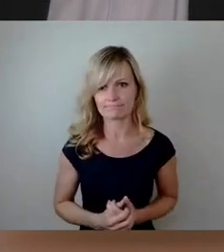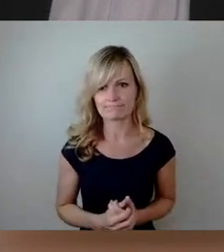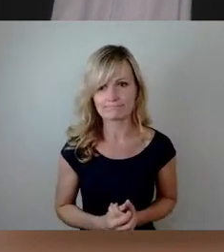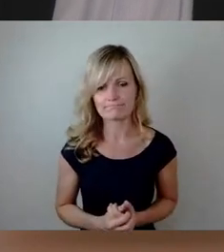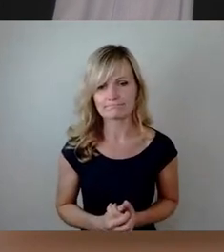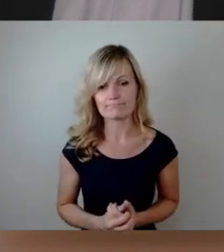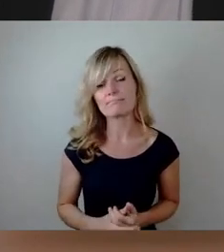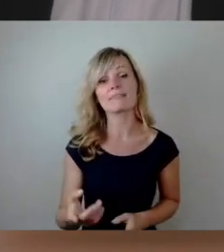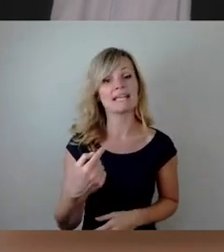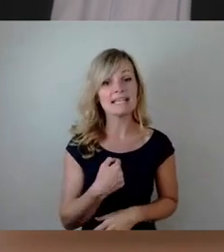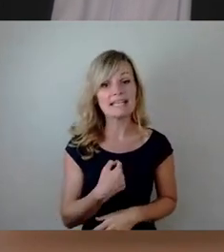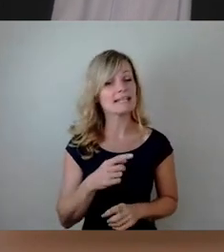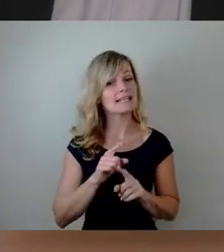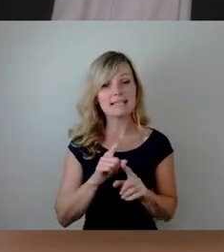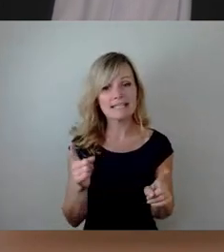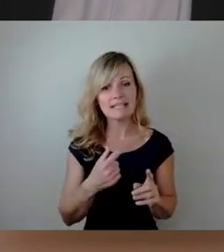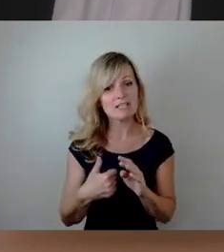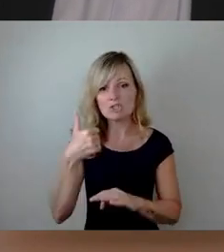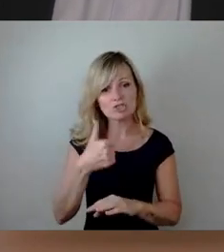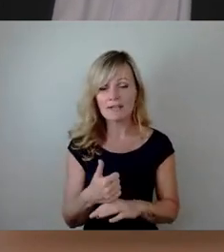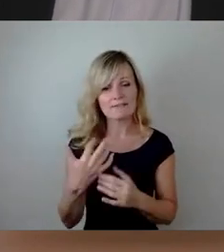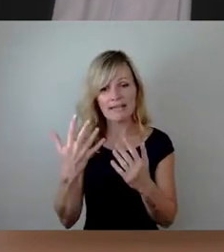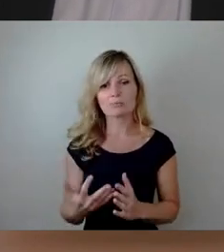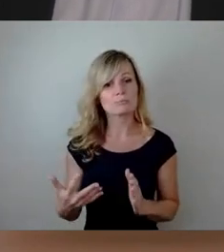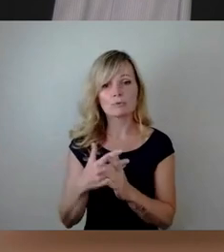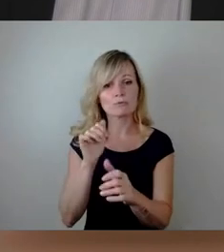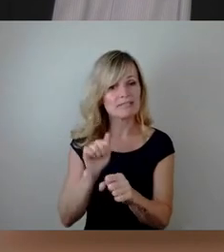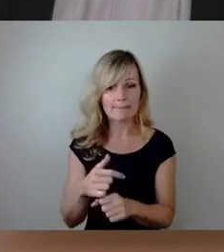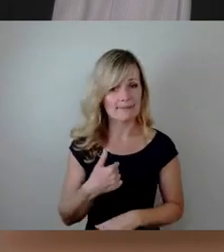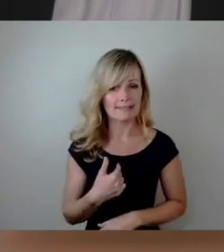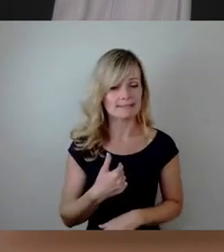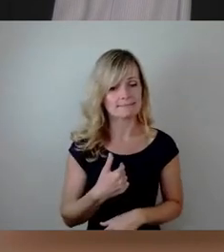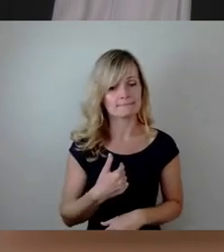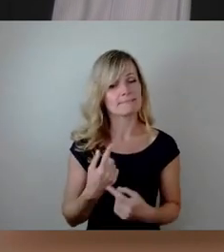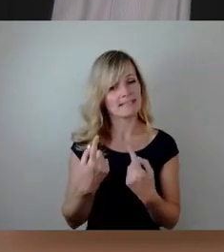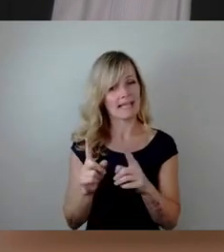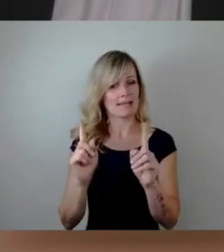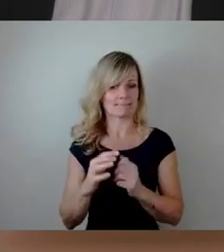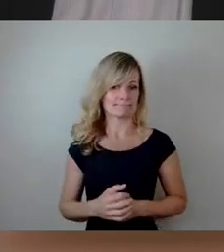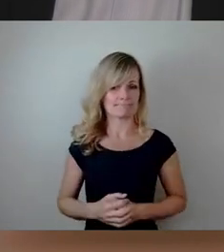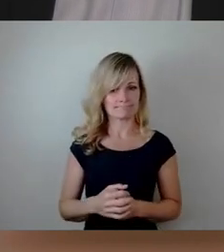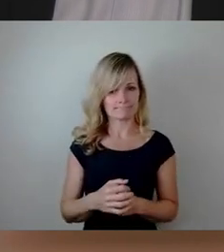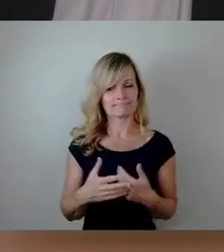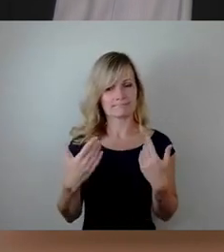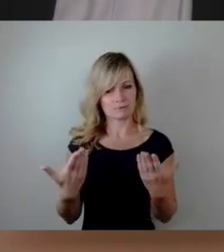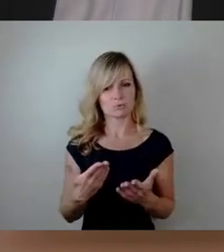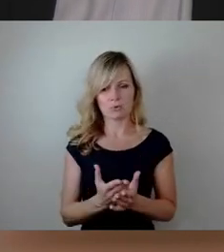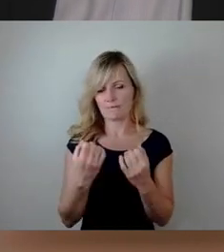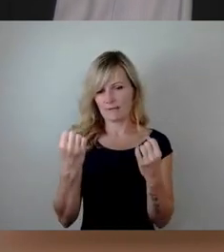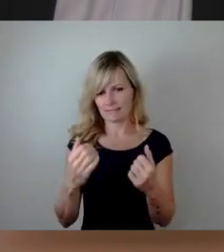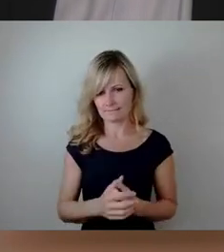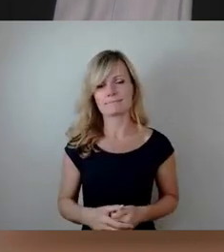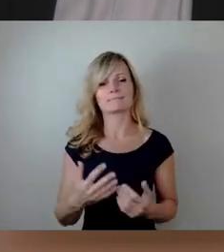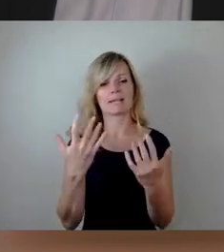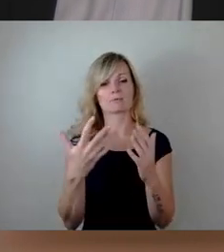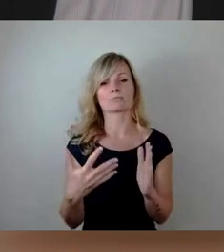Ich bin nicht der Chef des Rechnungsprüfungsamtes. Der Gegenteil ist der Fall. Auch das ist festgehalten. Der Rechnungsprüfamt ist